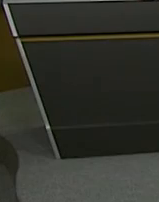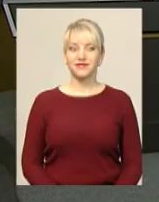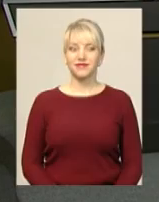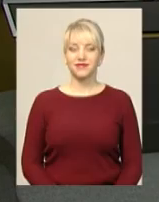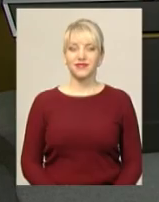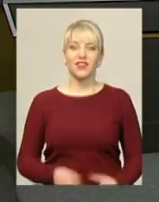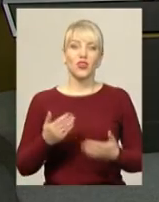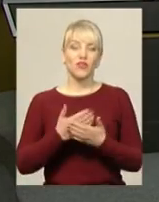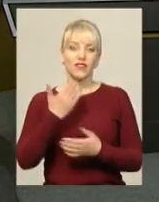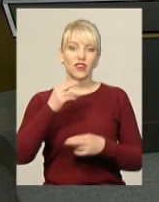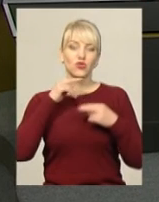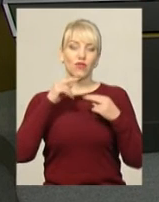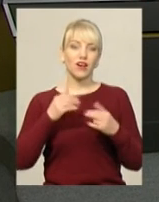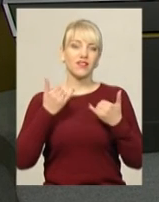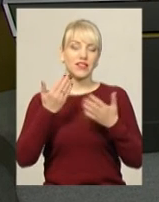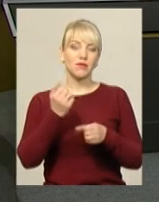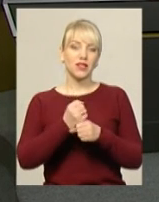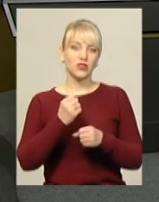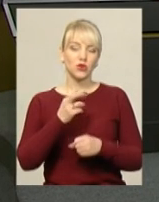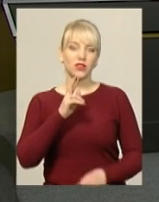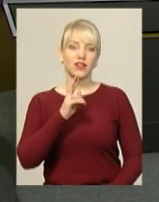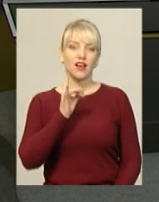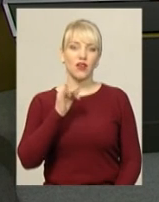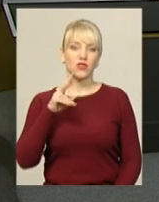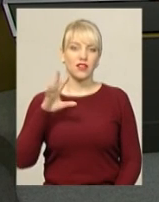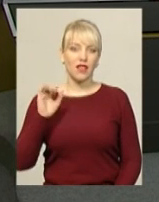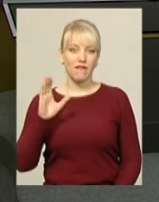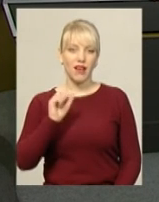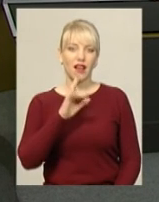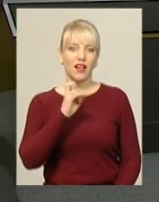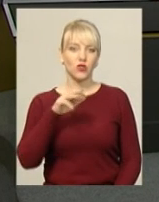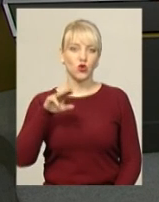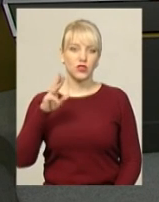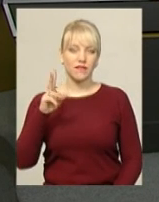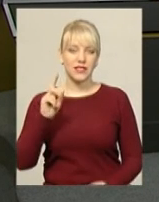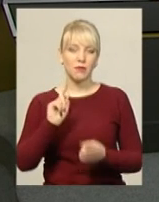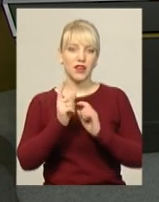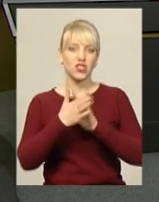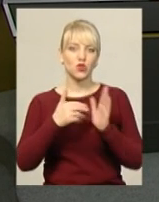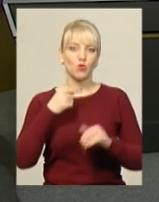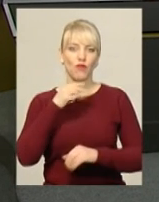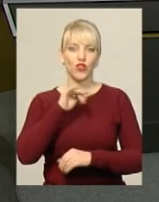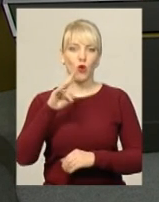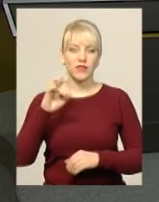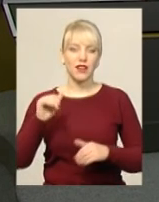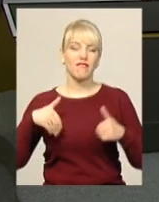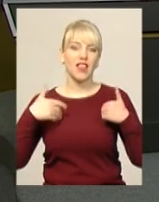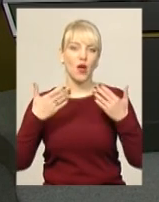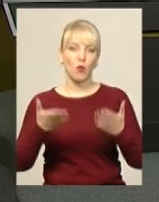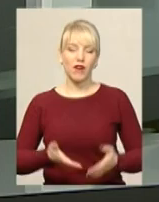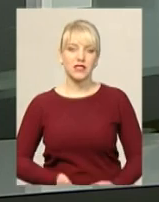Новини до вашої уваги. В студії працюють ведуча Ярослава Антушевська, перекладач на жастову мову Оксана Фіновська. Ми вітаємо вас.